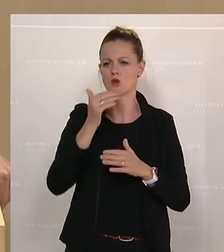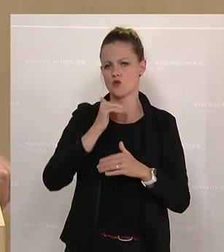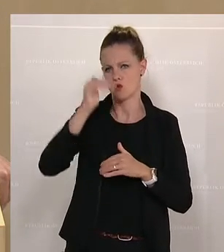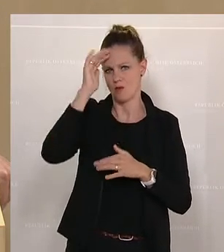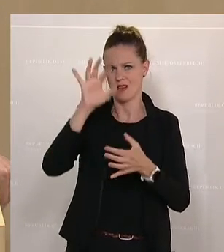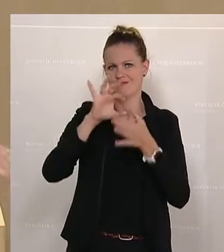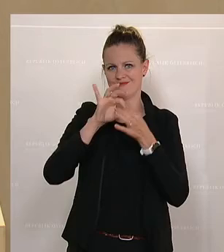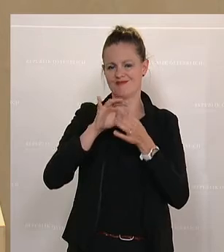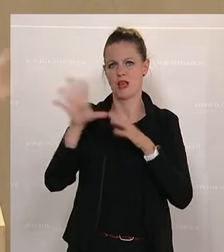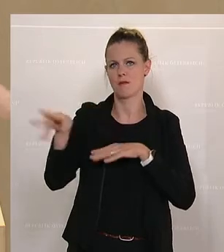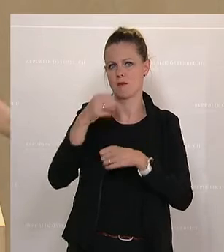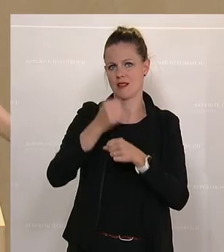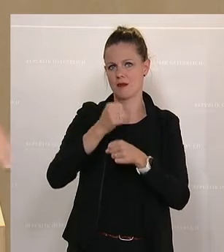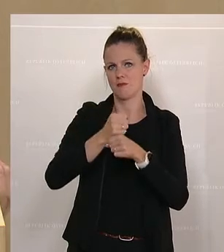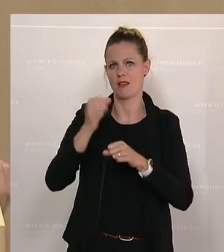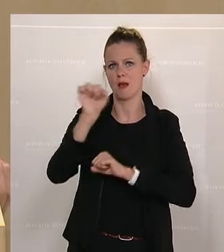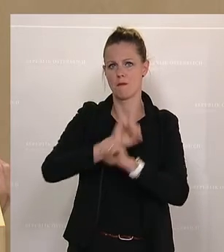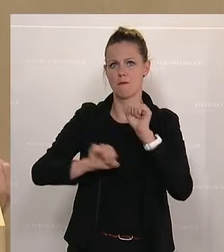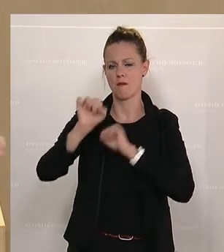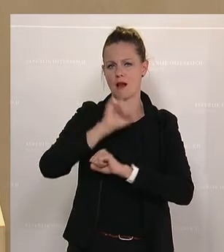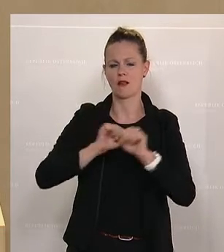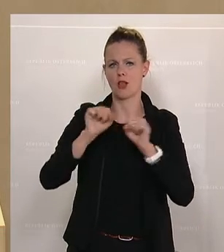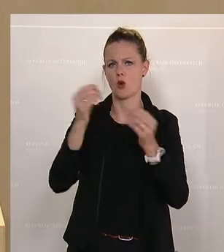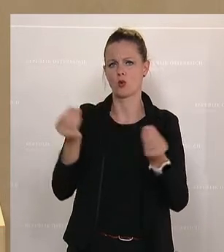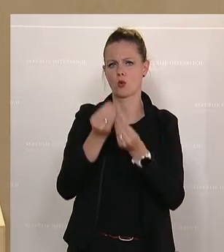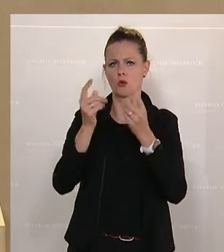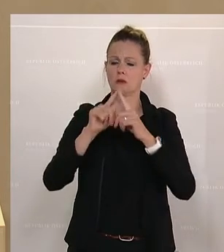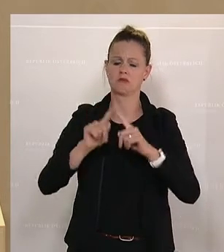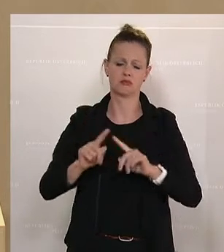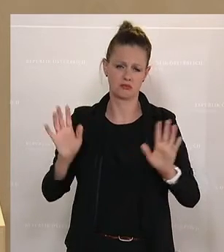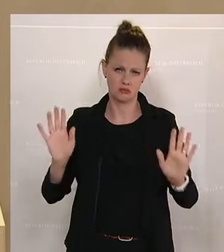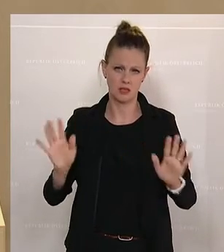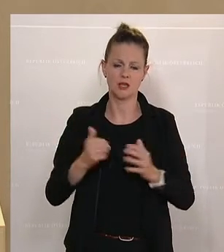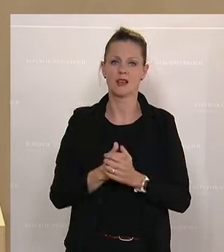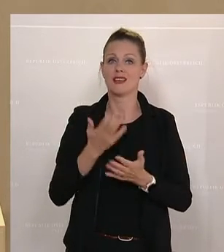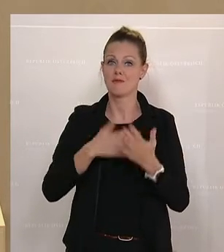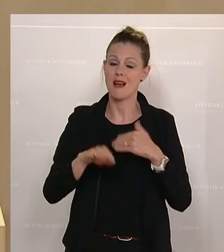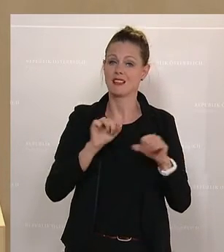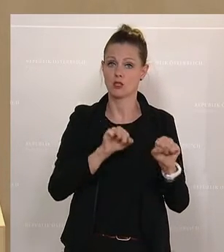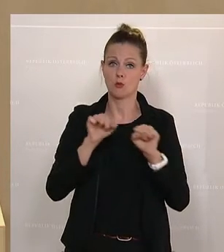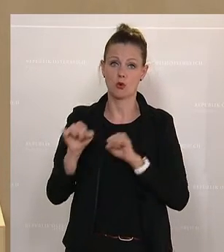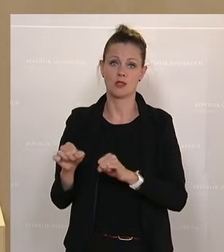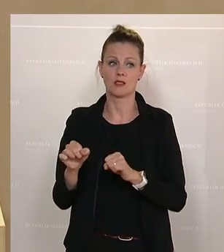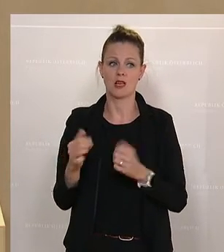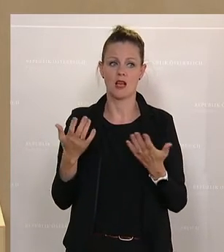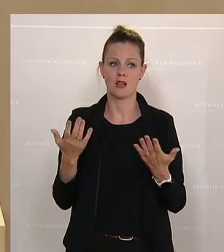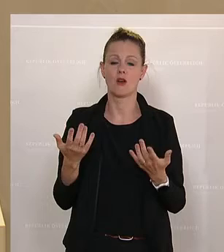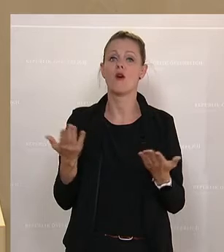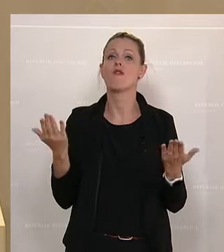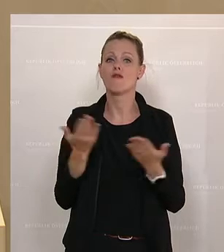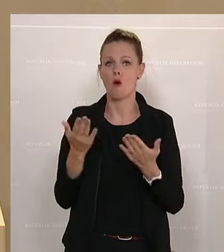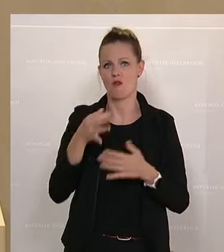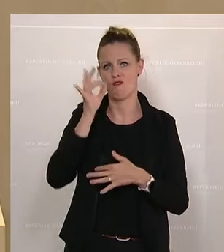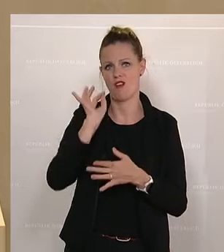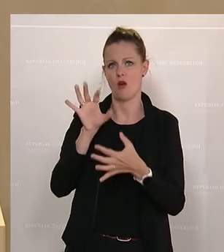Mitarbeiterinnenmangel. Das hat verschiedene Gründe. Aber Fakt ist, das größte Potenzial haben wir auch hier bei den Frauen.